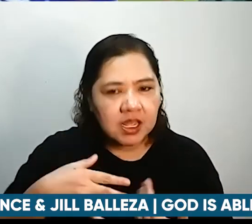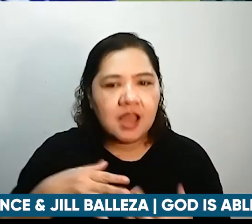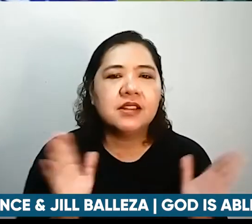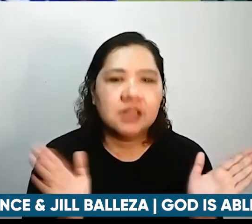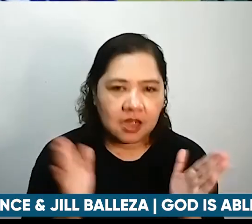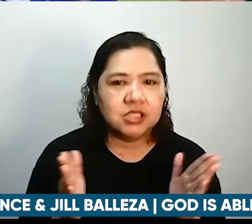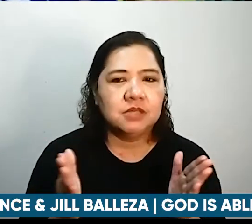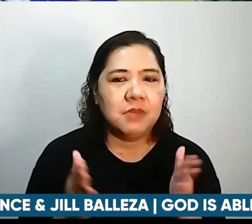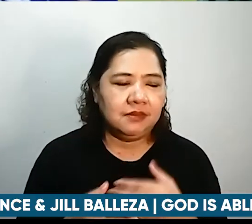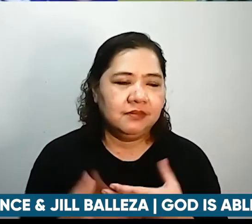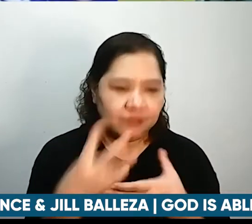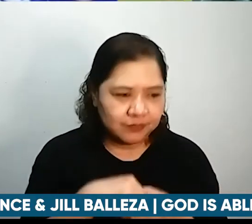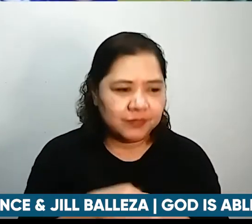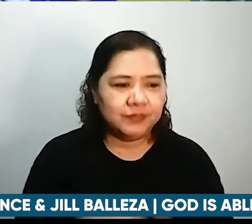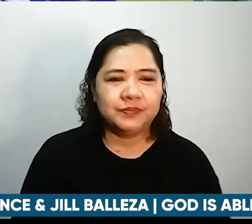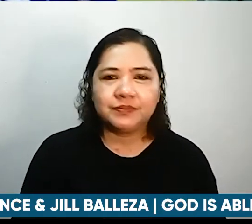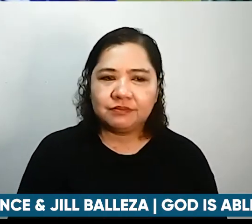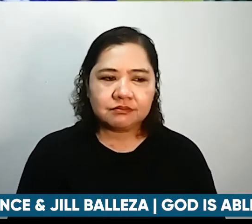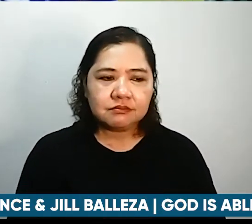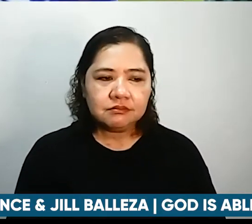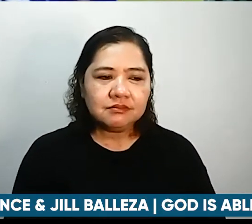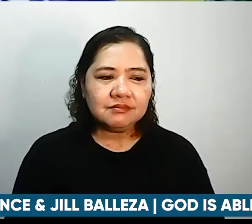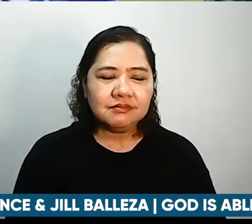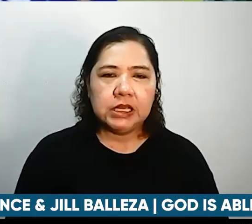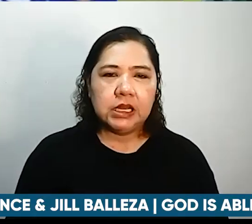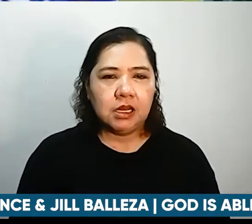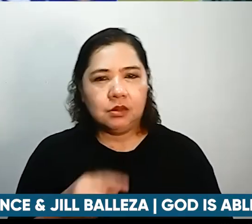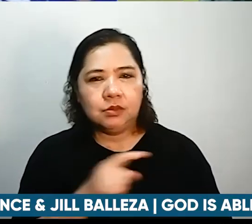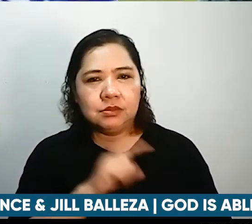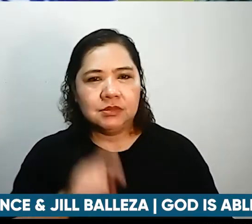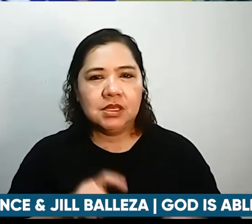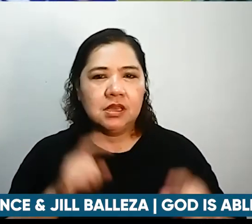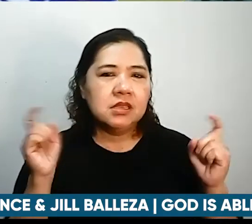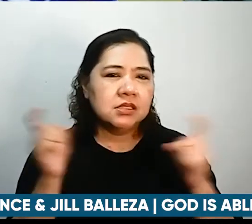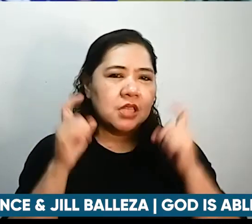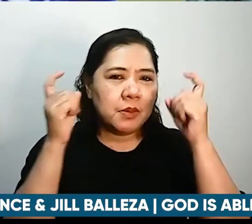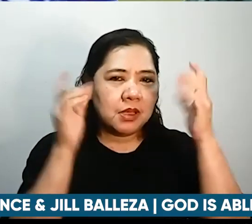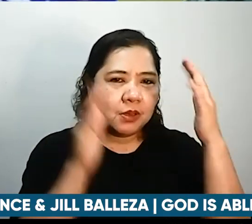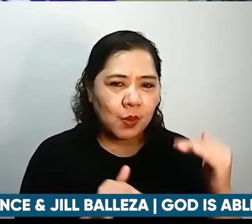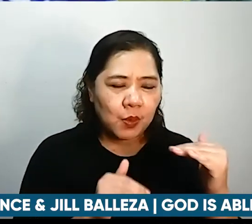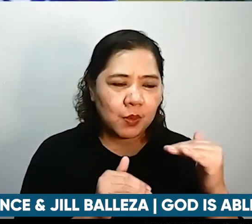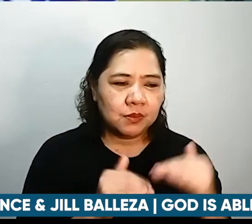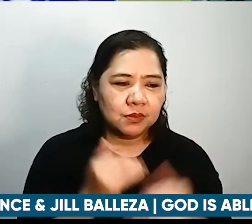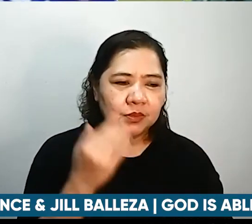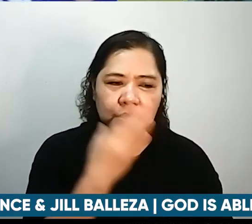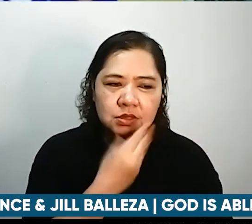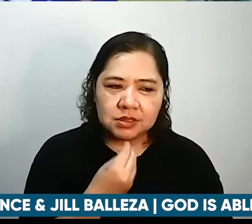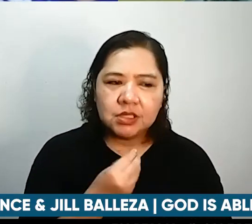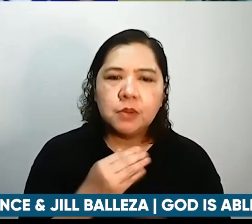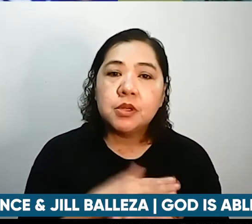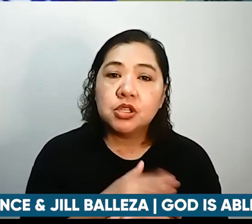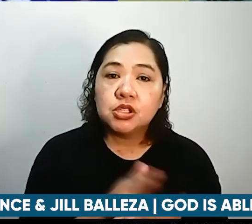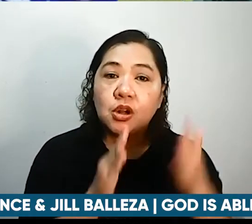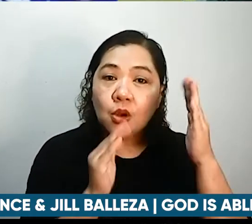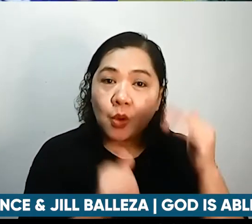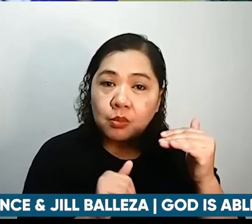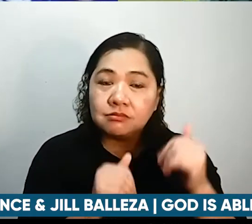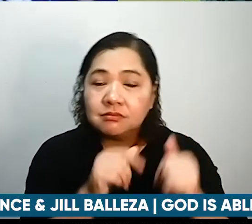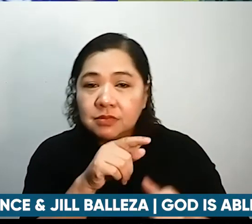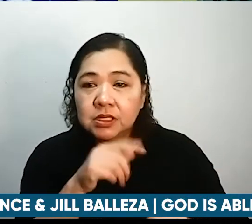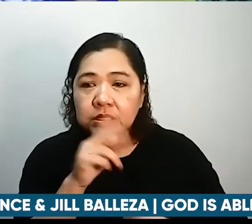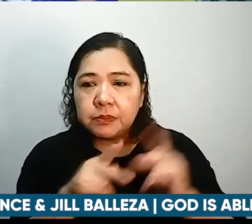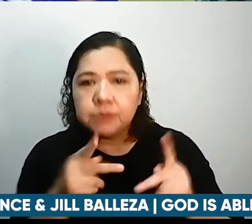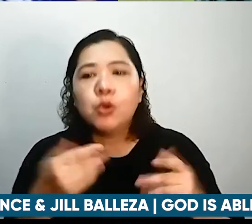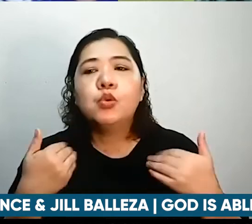our conversation today celebrates hope sabi ko nga sino pa ho ba magshishare ng hope kundi yung nabubuhay na in hope yung taong may pag-asa